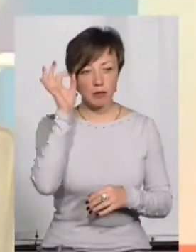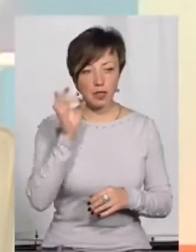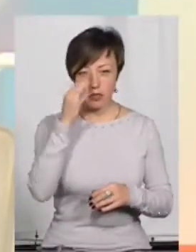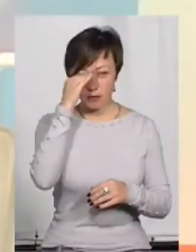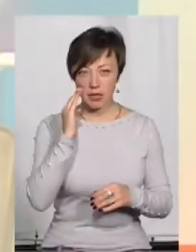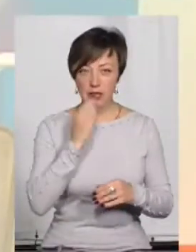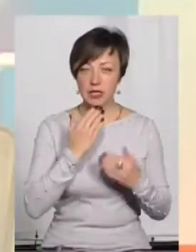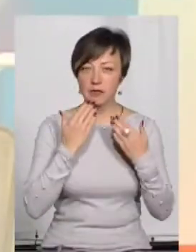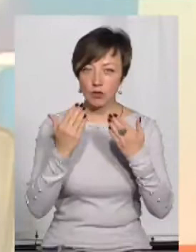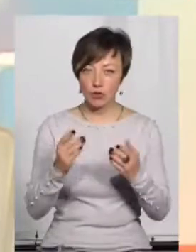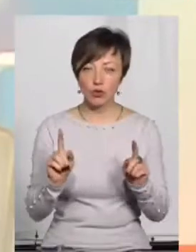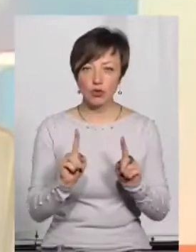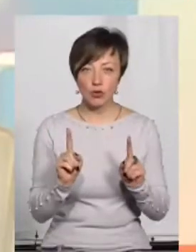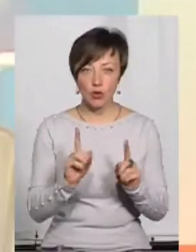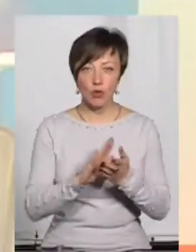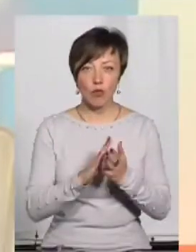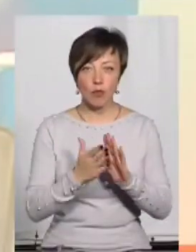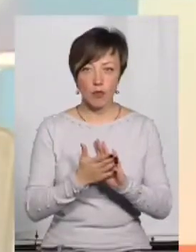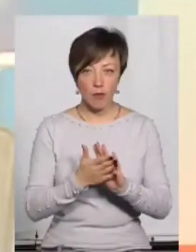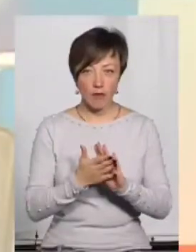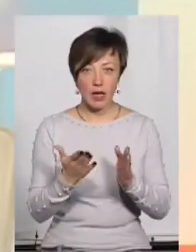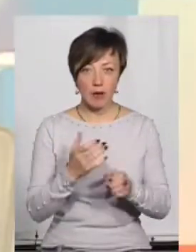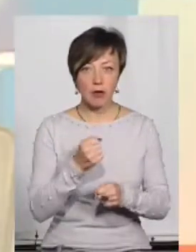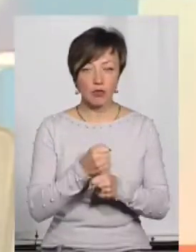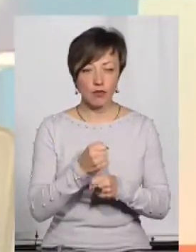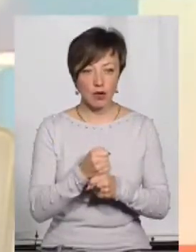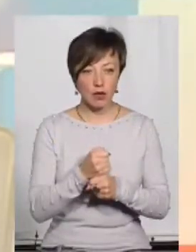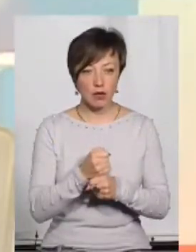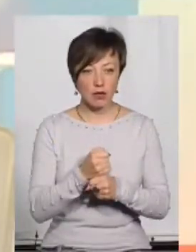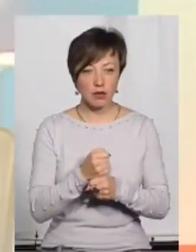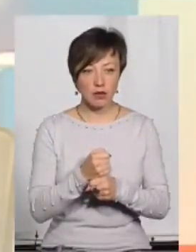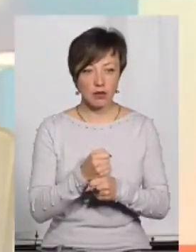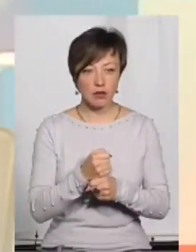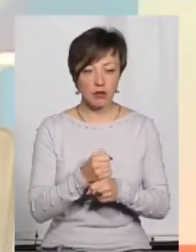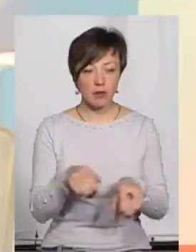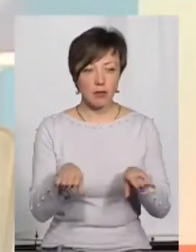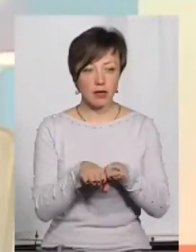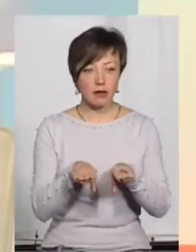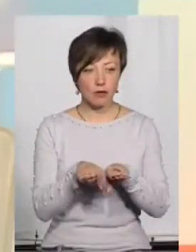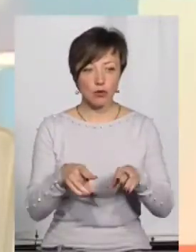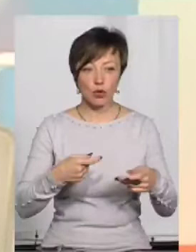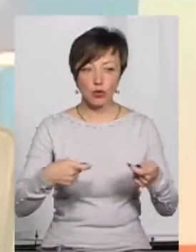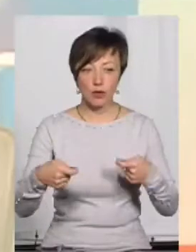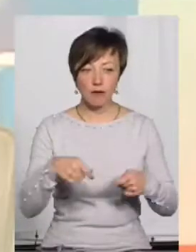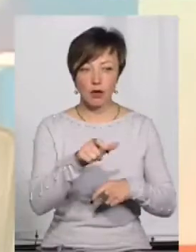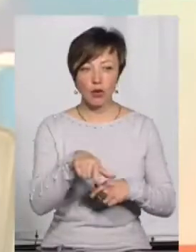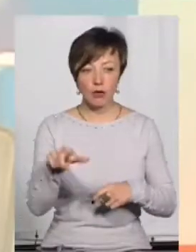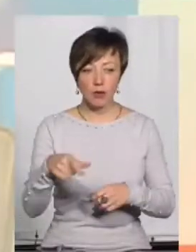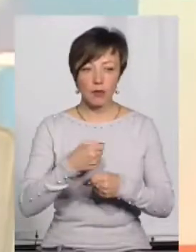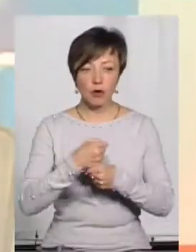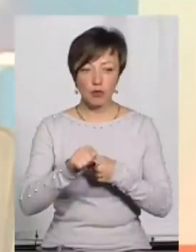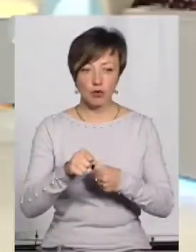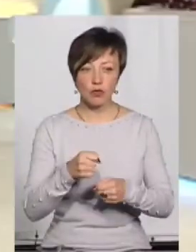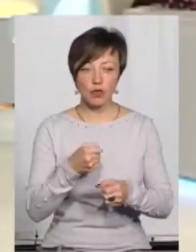звернулися з приводу того, що ті умови, в яких вони працювали, і так далі, прирівнюються до торгівлі людьми. Тому що їх